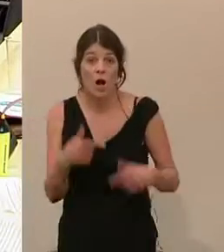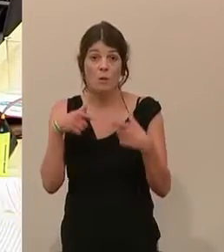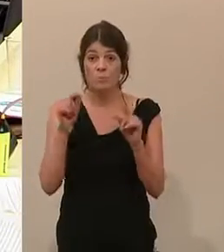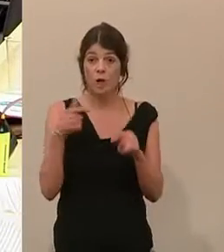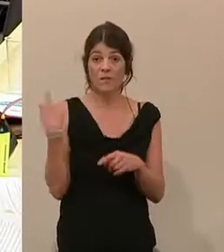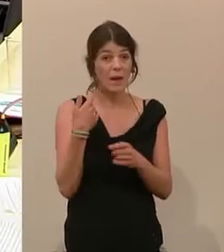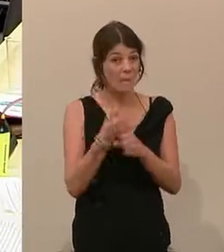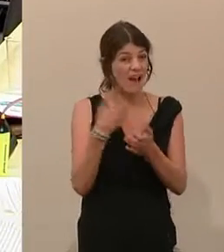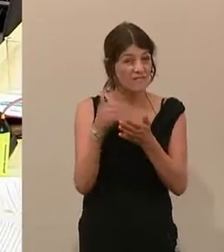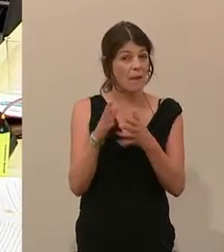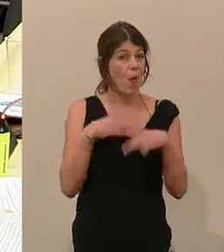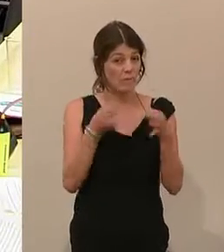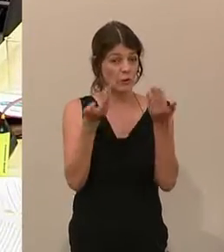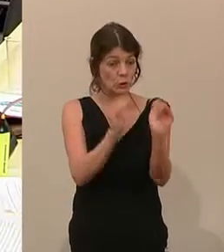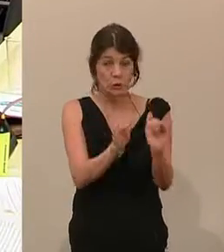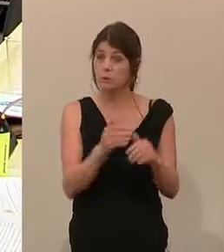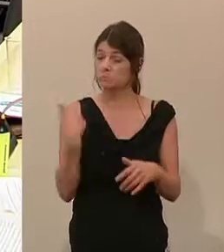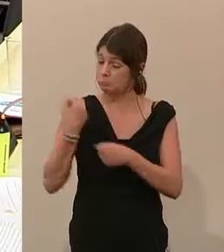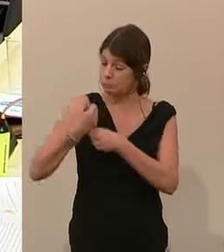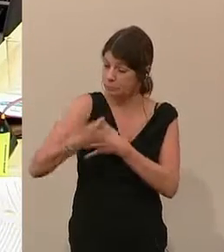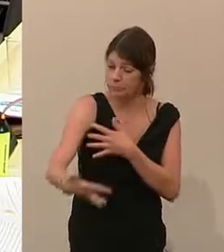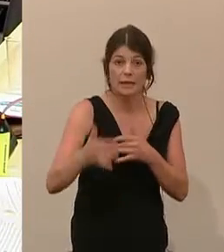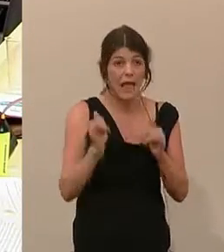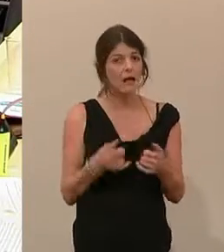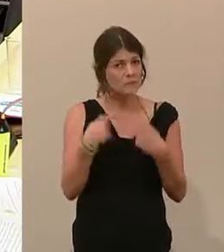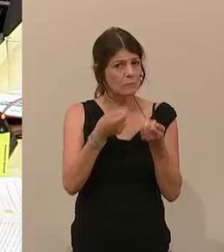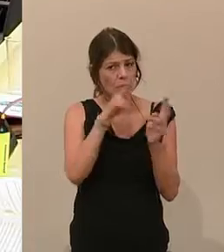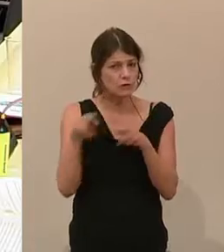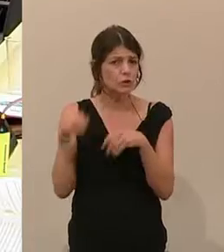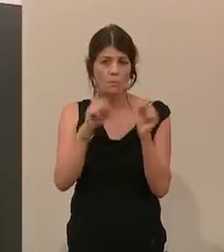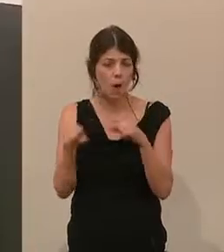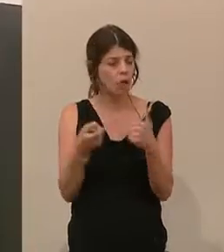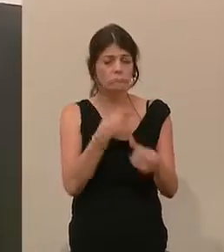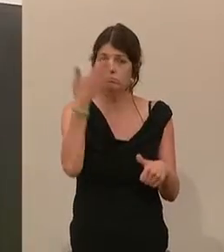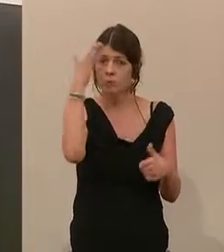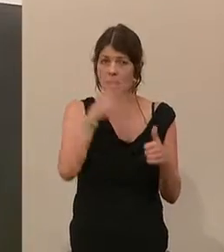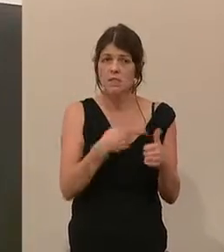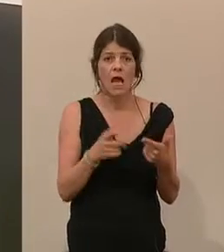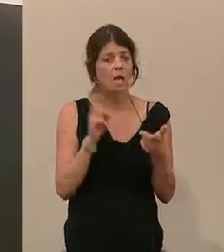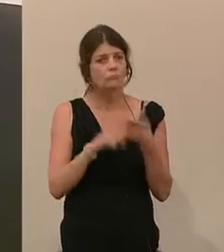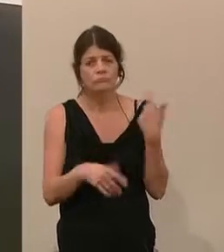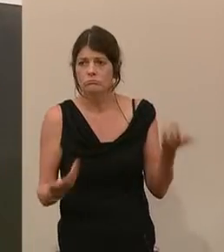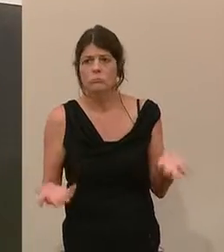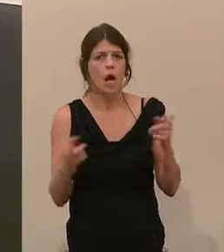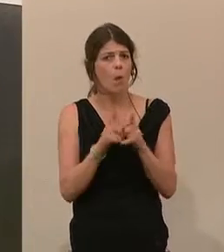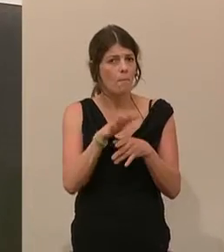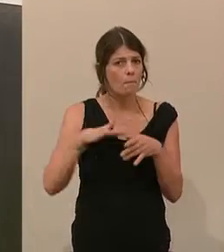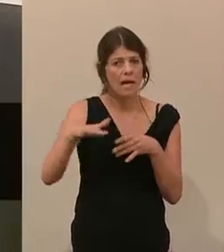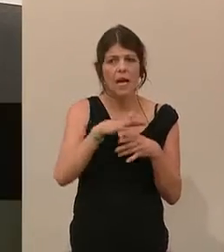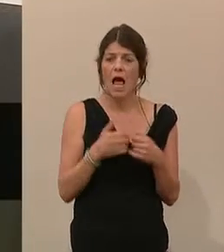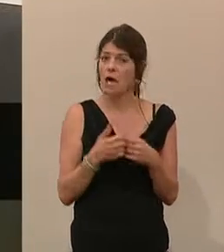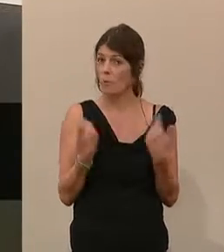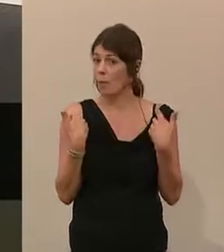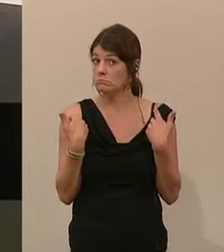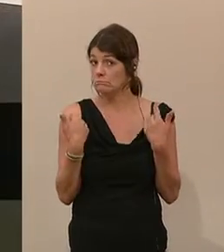können und wie wir sind, auf vielfache Weise von der Polizei über sozusagen in den Bereichen, wo wir